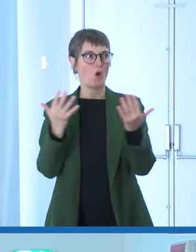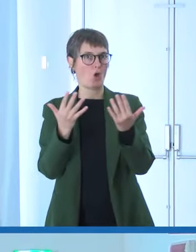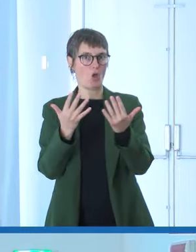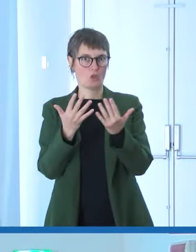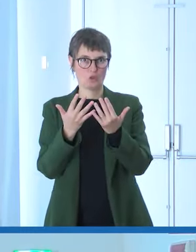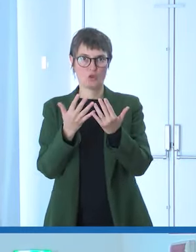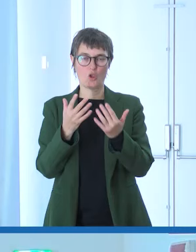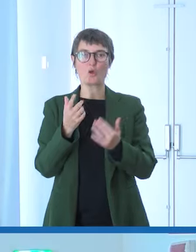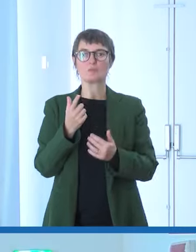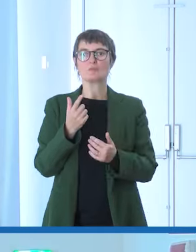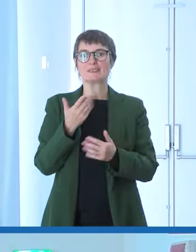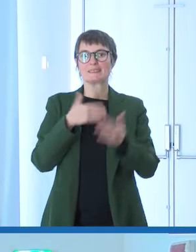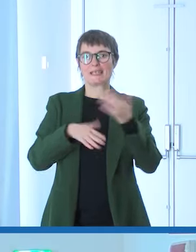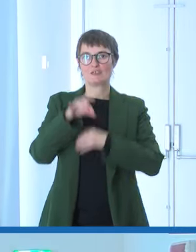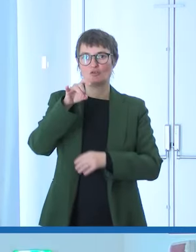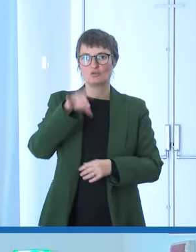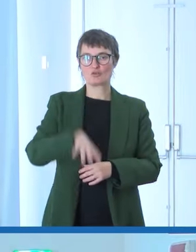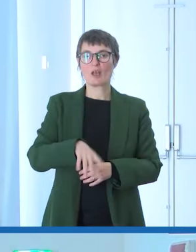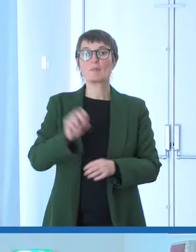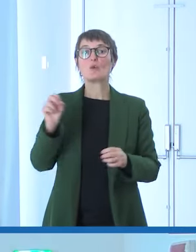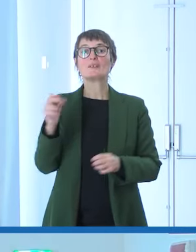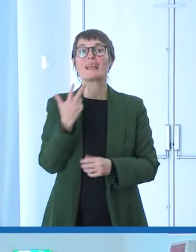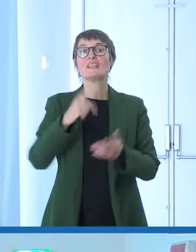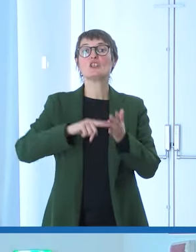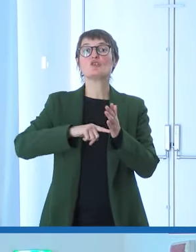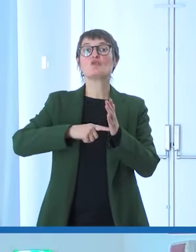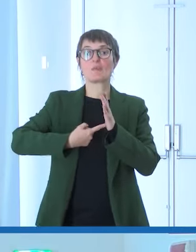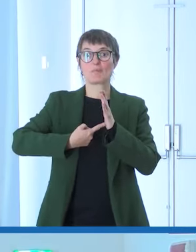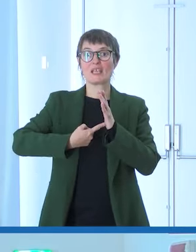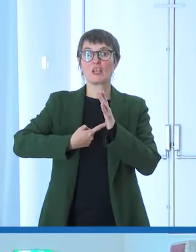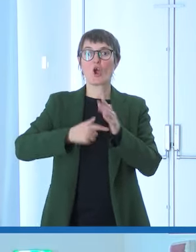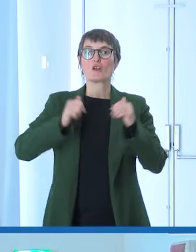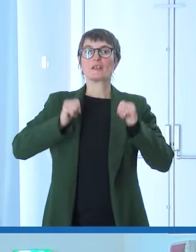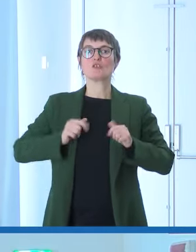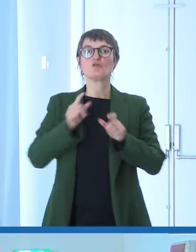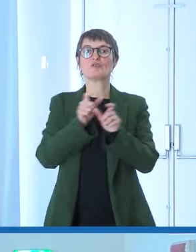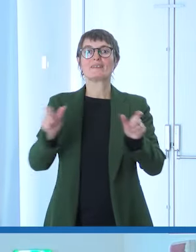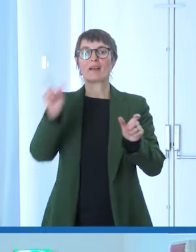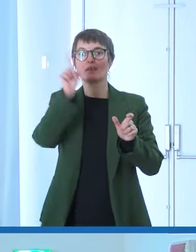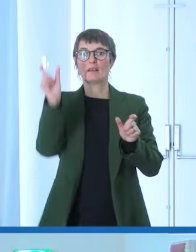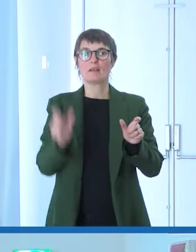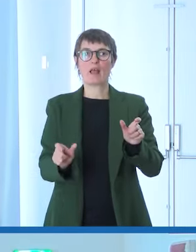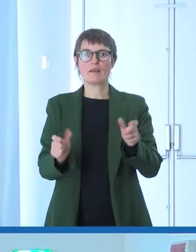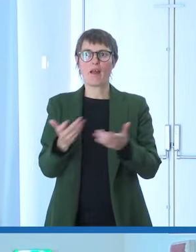cittadini che giustamente vogliono essere protagonisti, non soltanto spettatori,